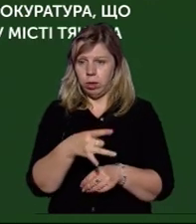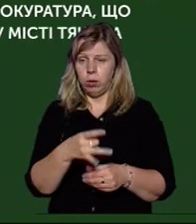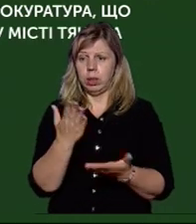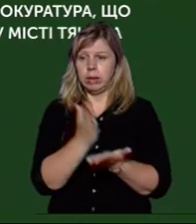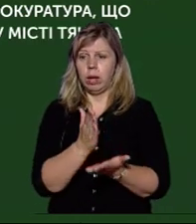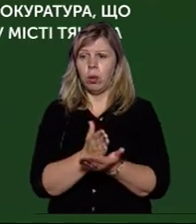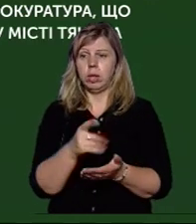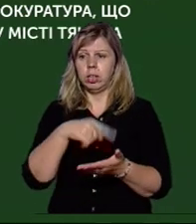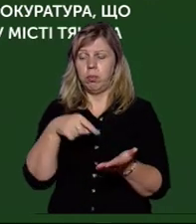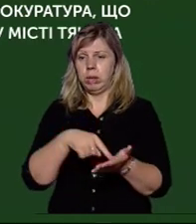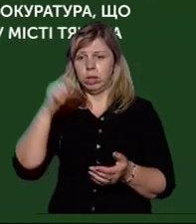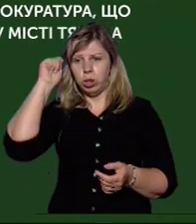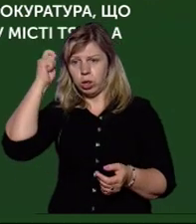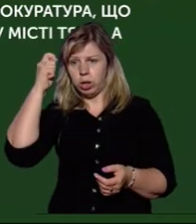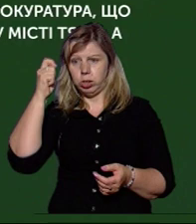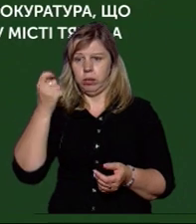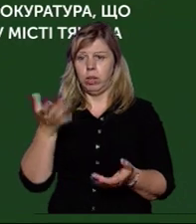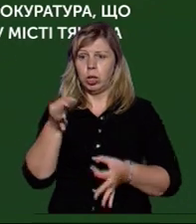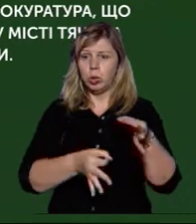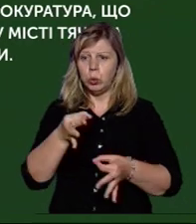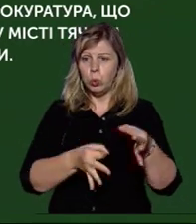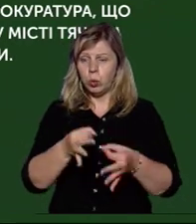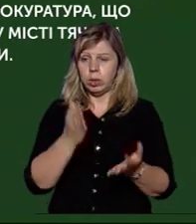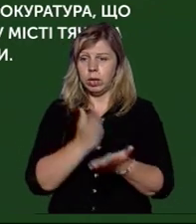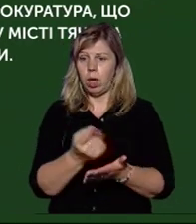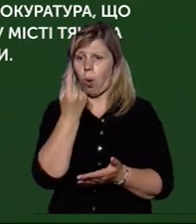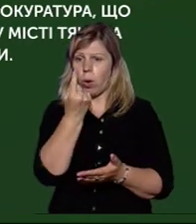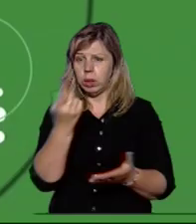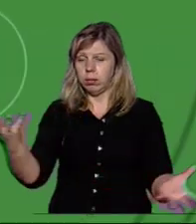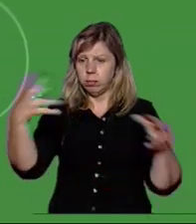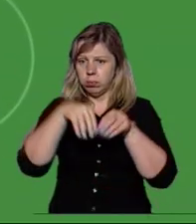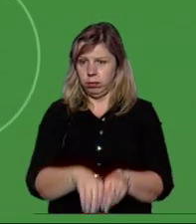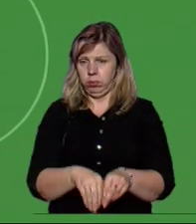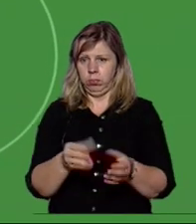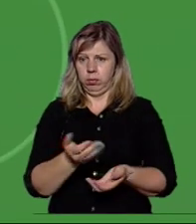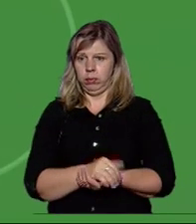і вони знаходяться в місті Тячів, і суд, який об'єднує два райони.